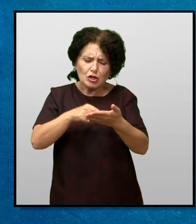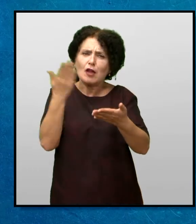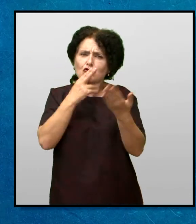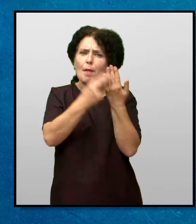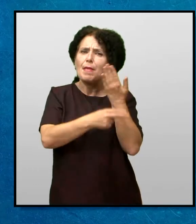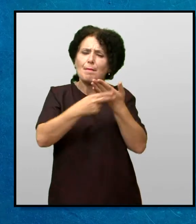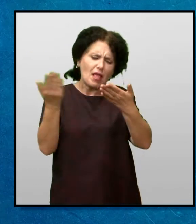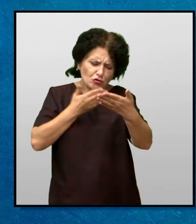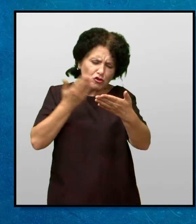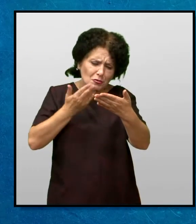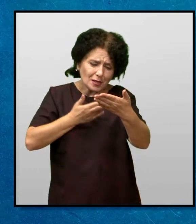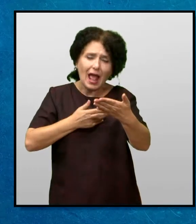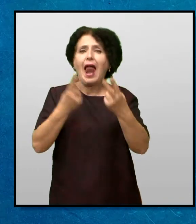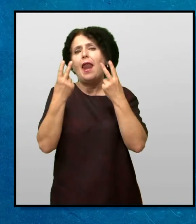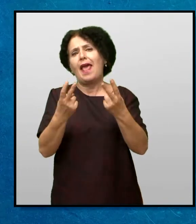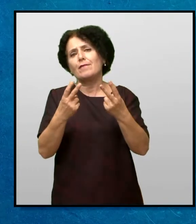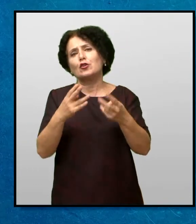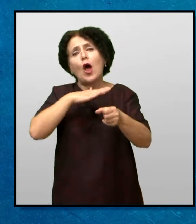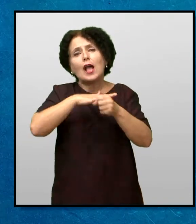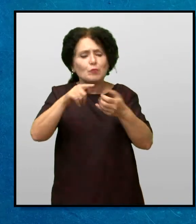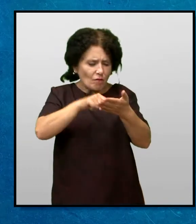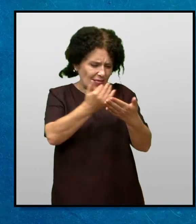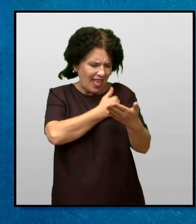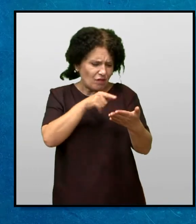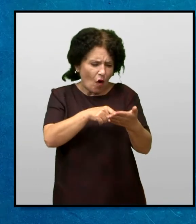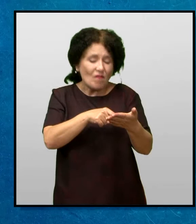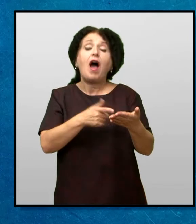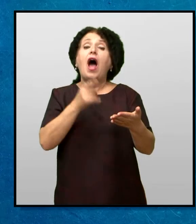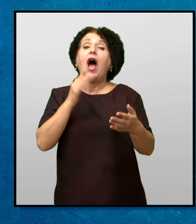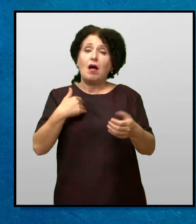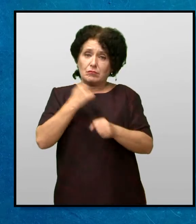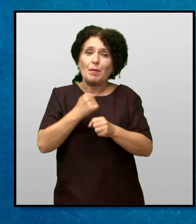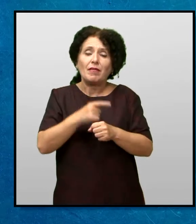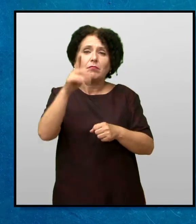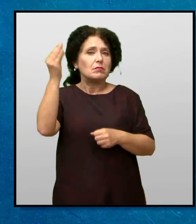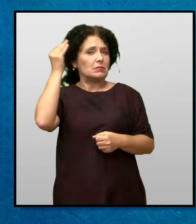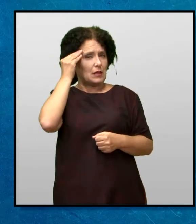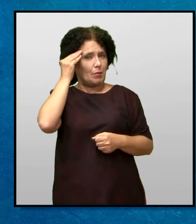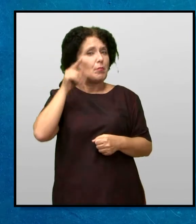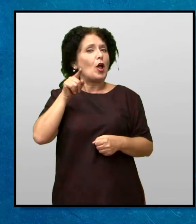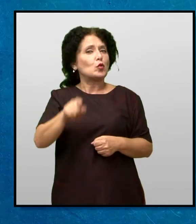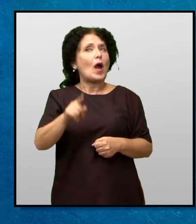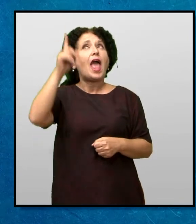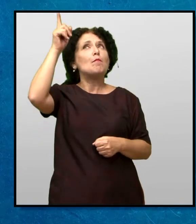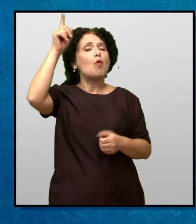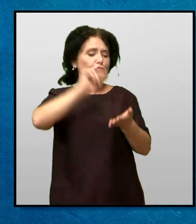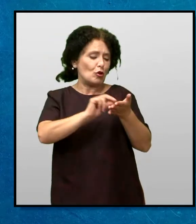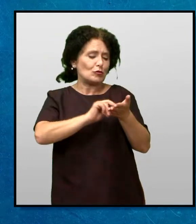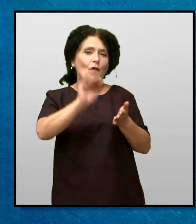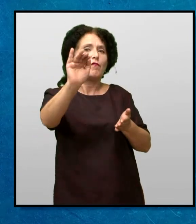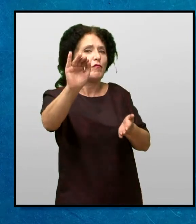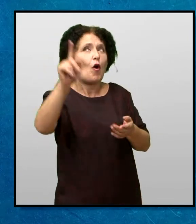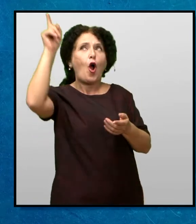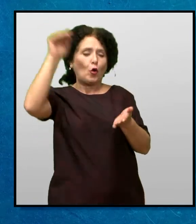од неја и најважно од се, исполнувај го тоа што го бара таа од тебе Запомни, тоа е Божио слово,